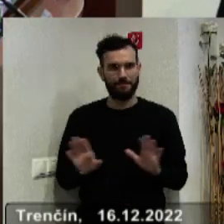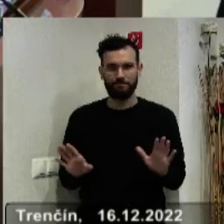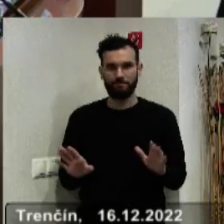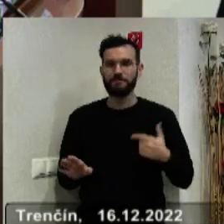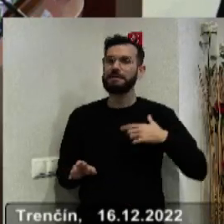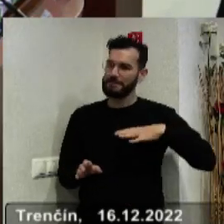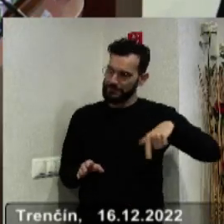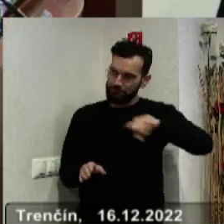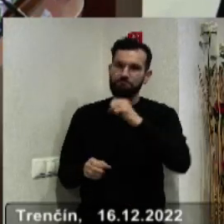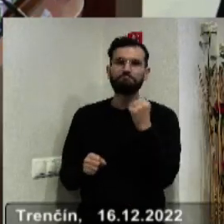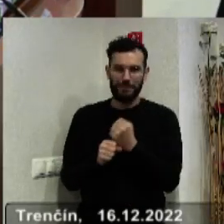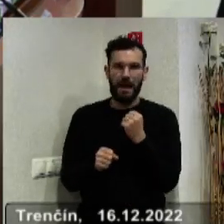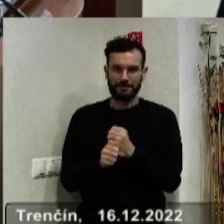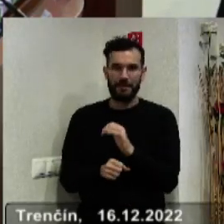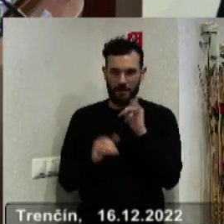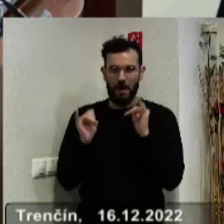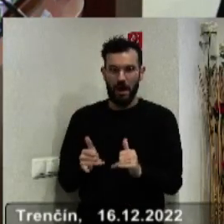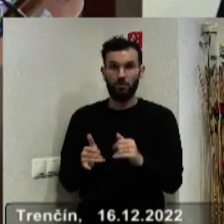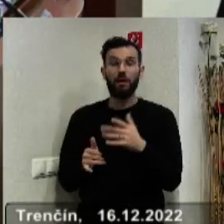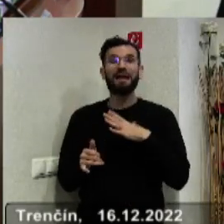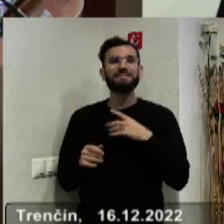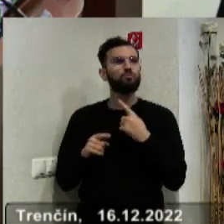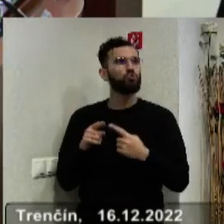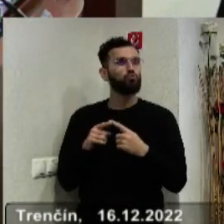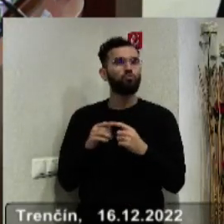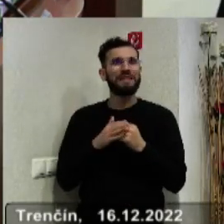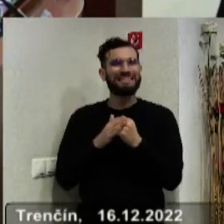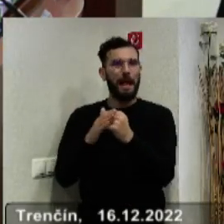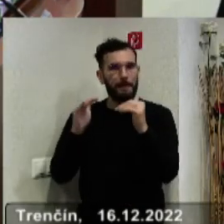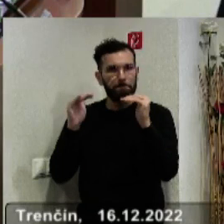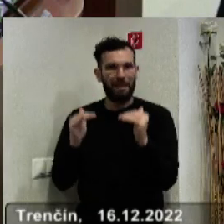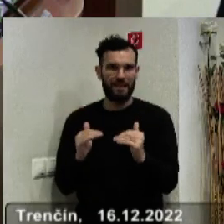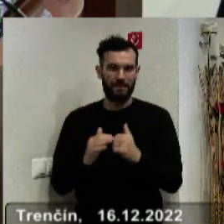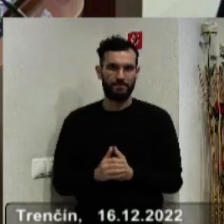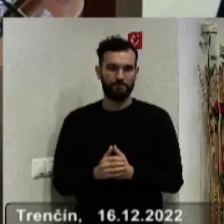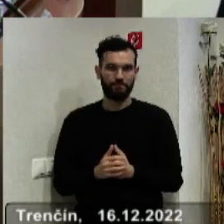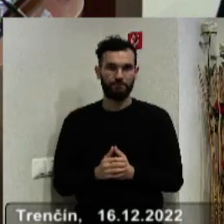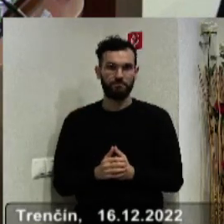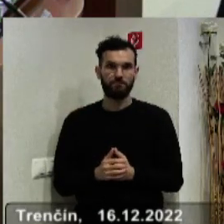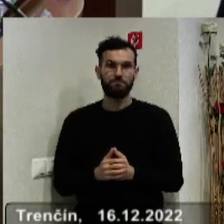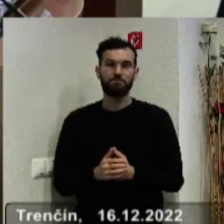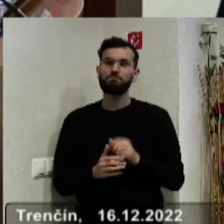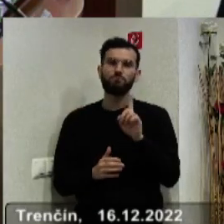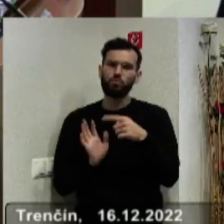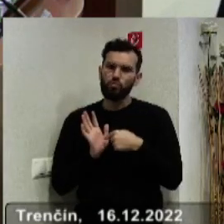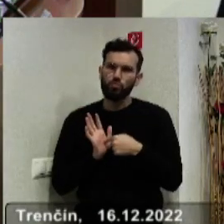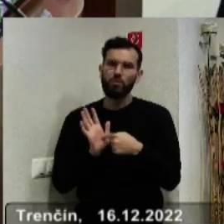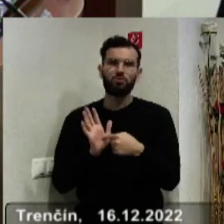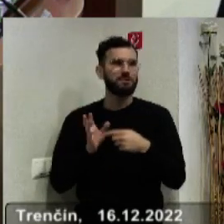Ja chcem, aby pracovali, len chcem, aby sa trošku znižil tlak. Je to symbolické opatrenie.